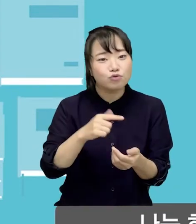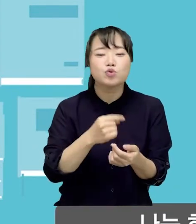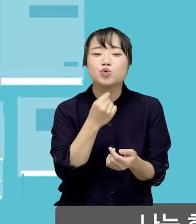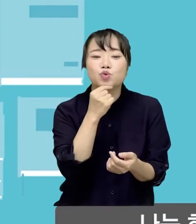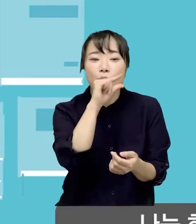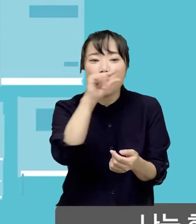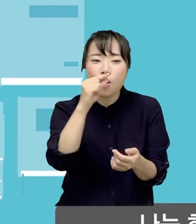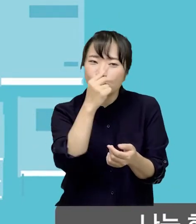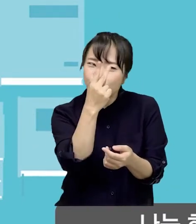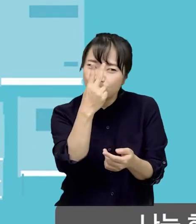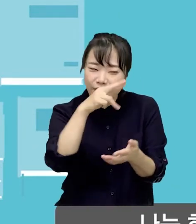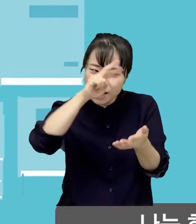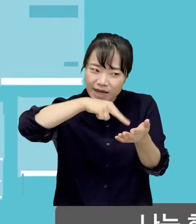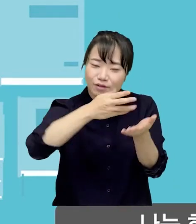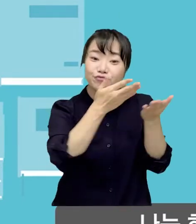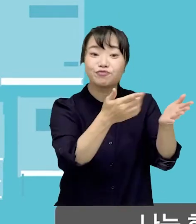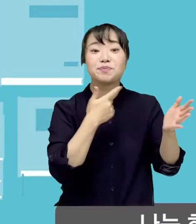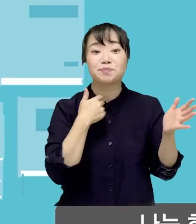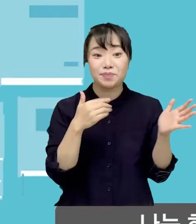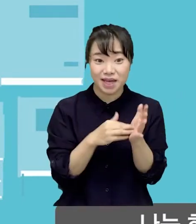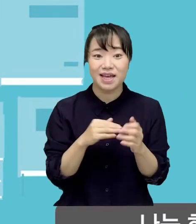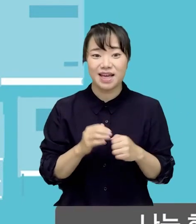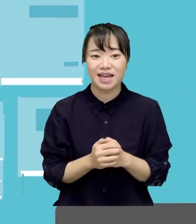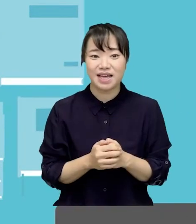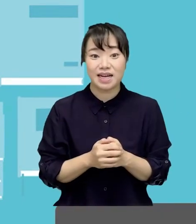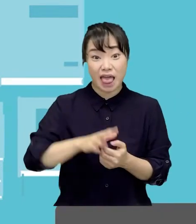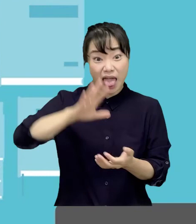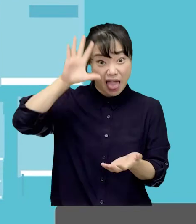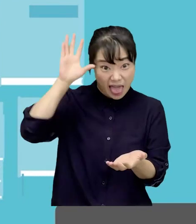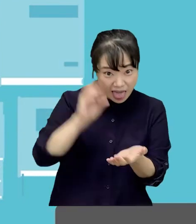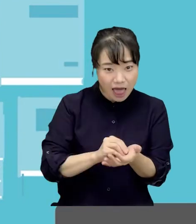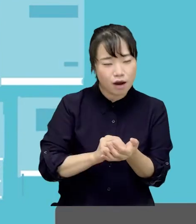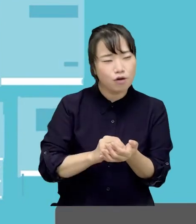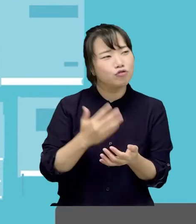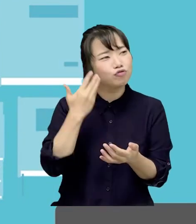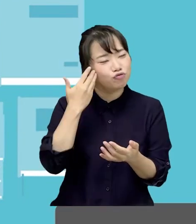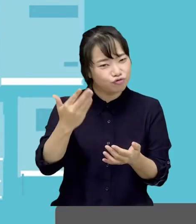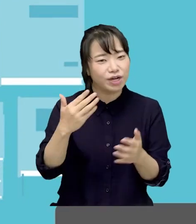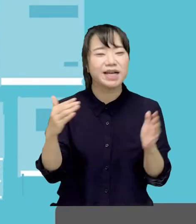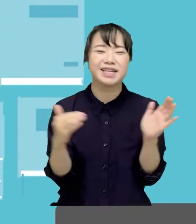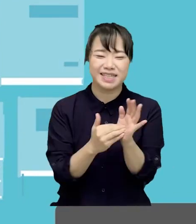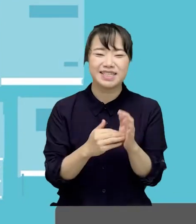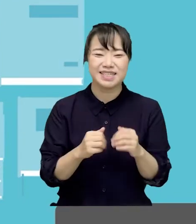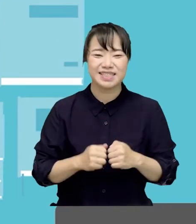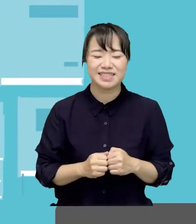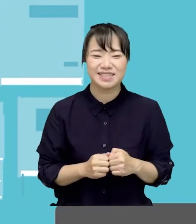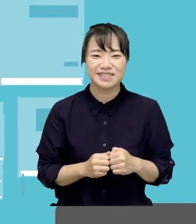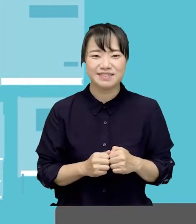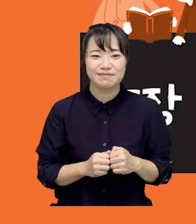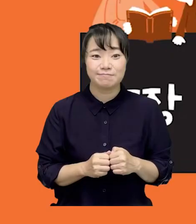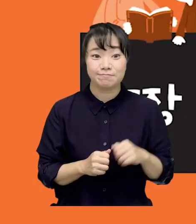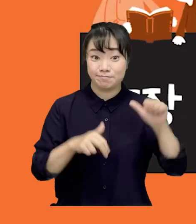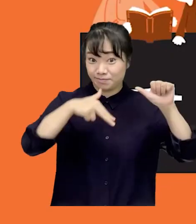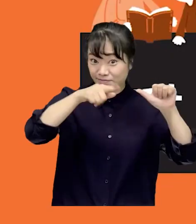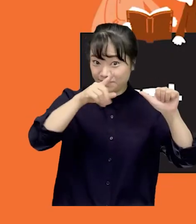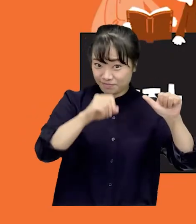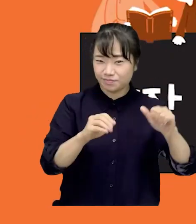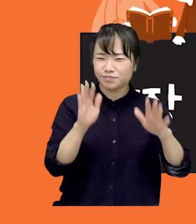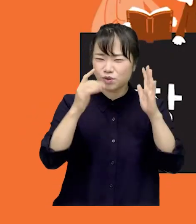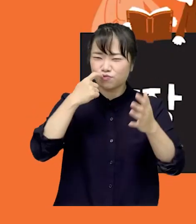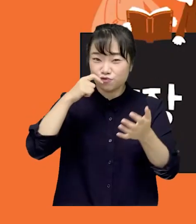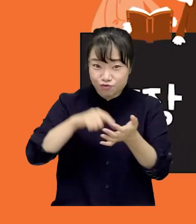소재목 2, 3개씩을 나눠서 읽어주었다. 다 읽어주는데 총 9일이 걸렸다. 5.